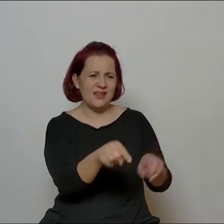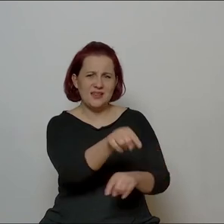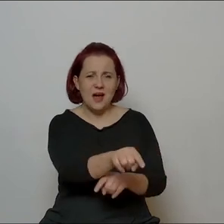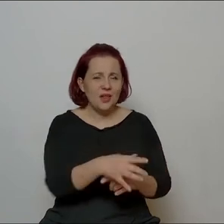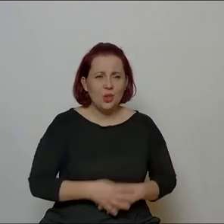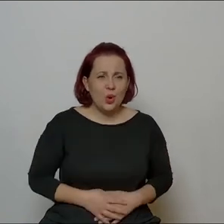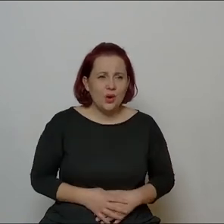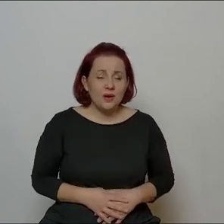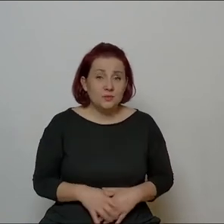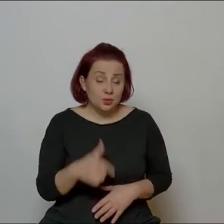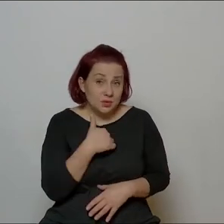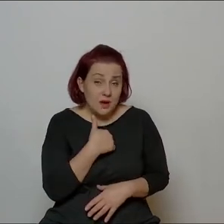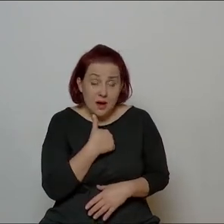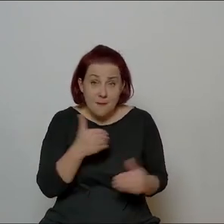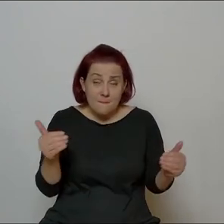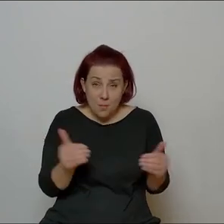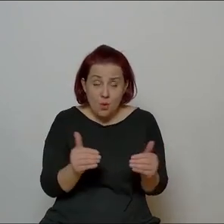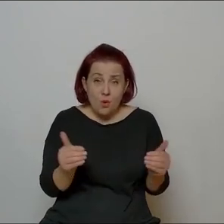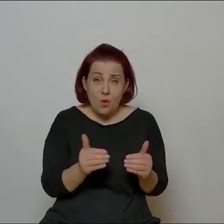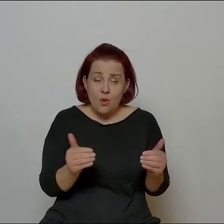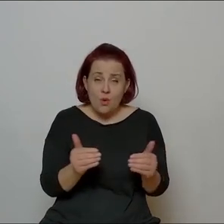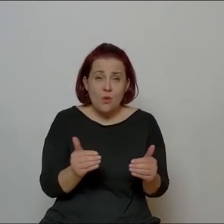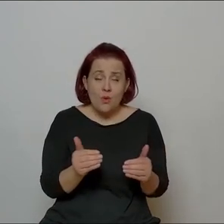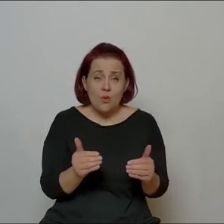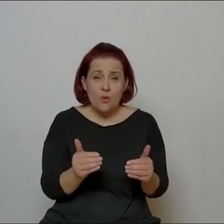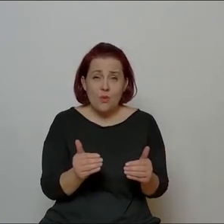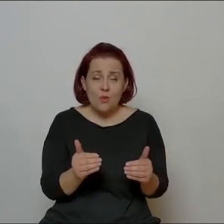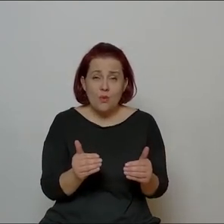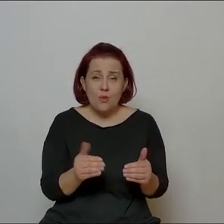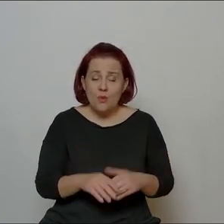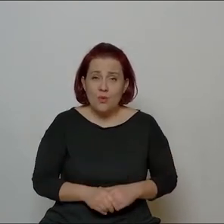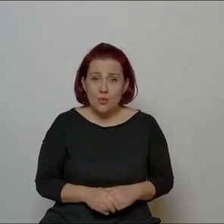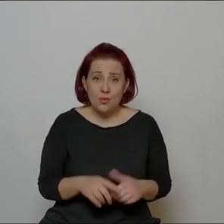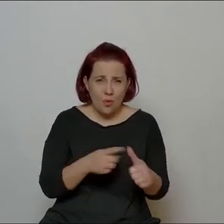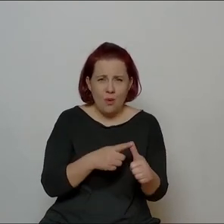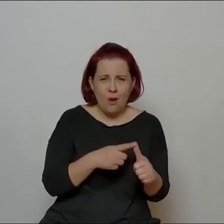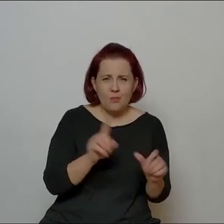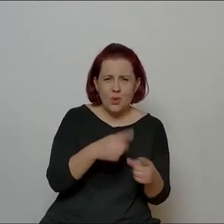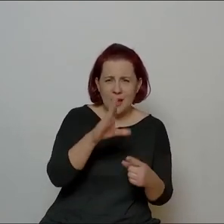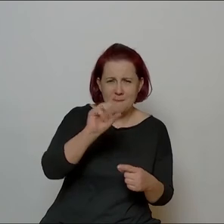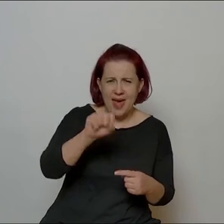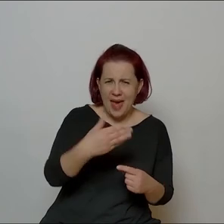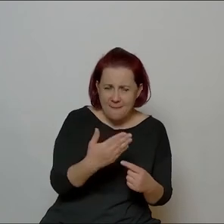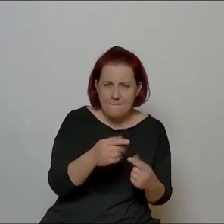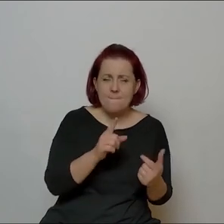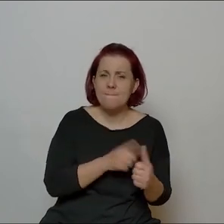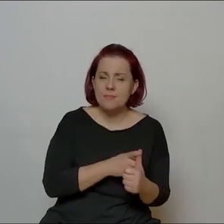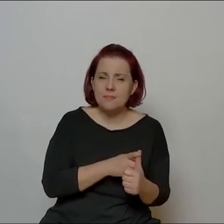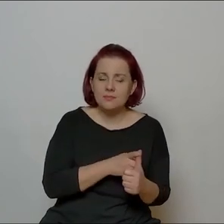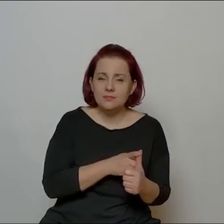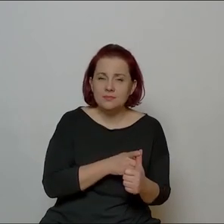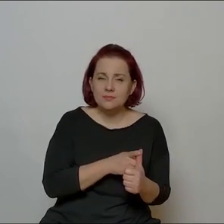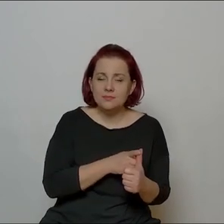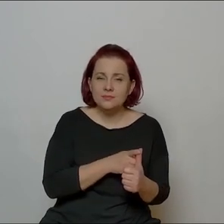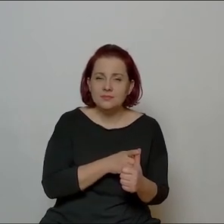mogłabym obok tego Bema, bo to jedynie